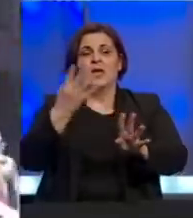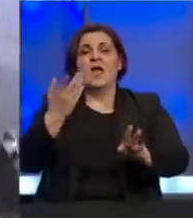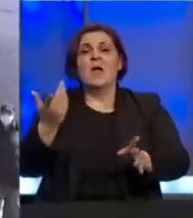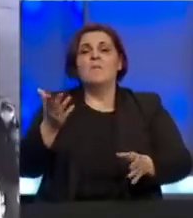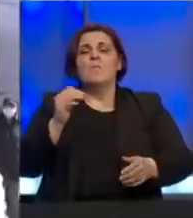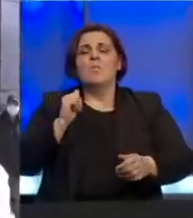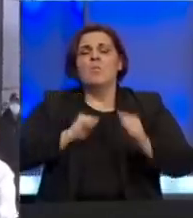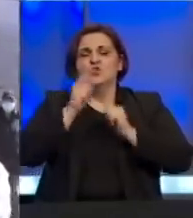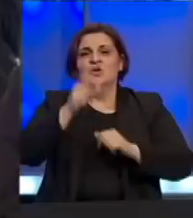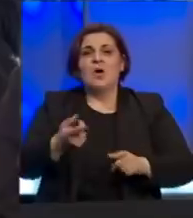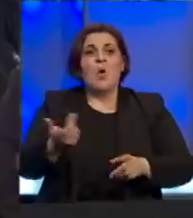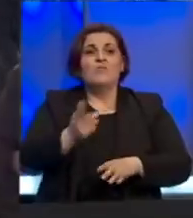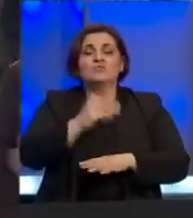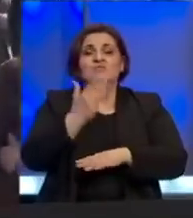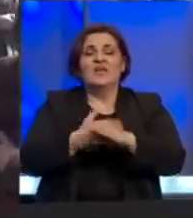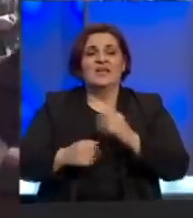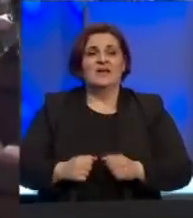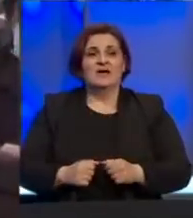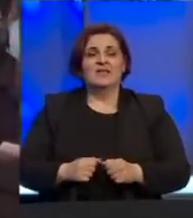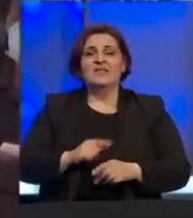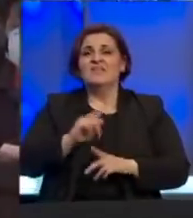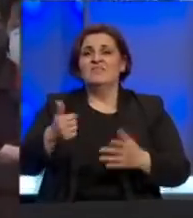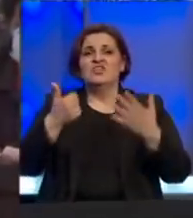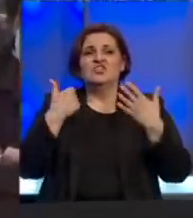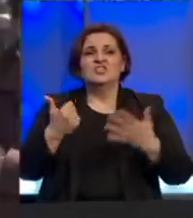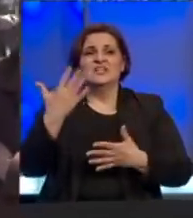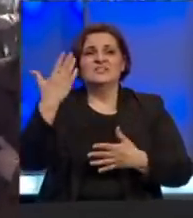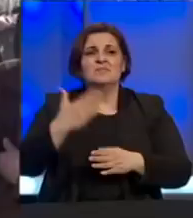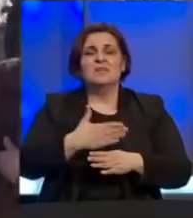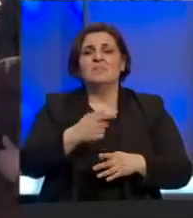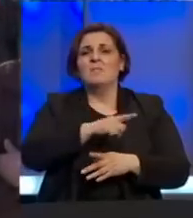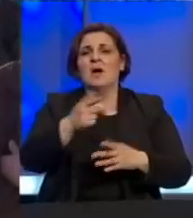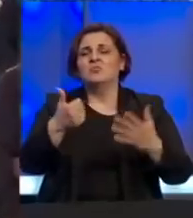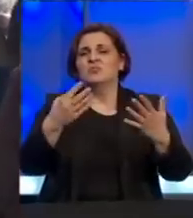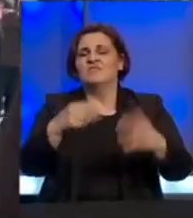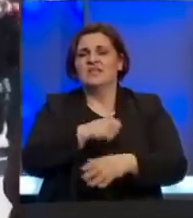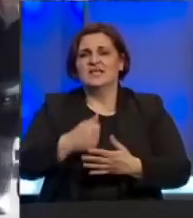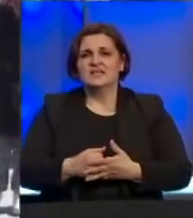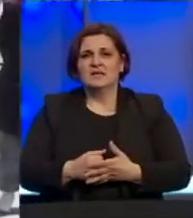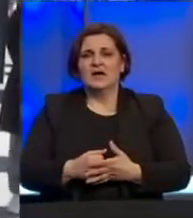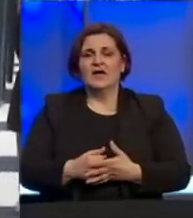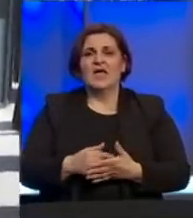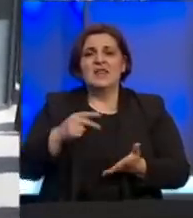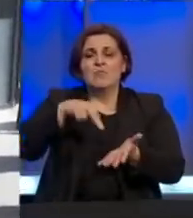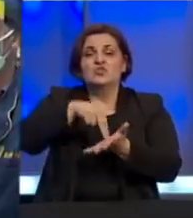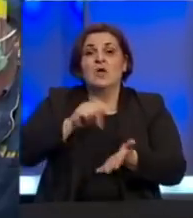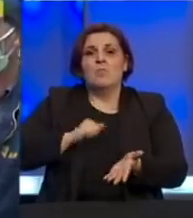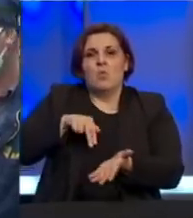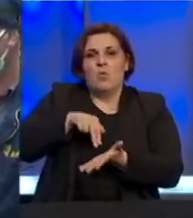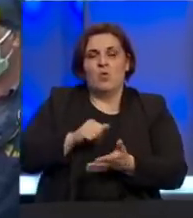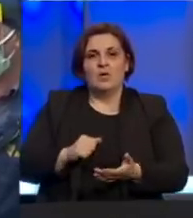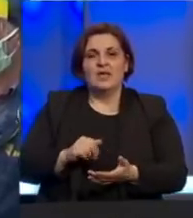sve evo gojim valizma ovo je sve ovdje staro 65 pa do 90 godina ne možem da stoji ja mora